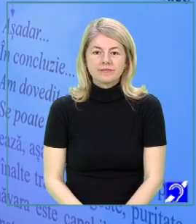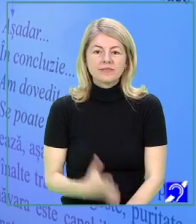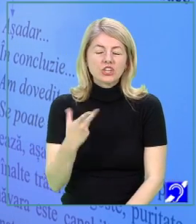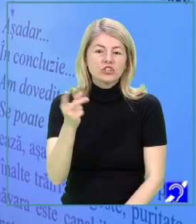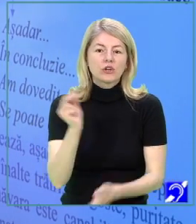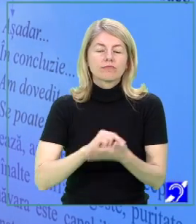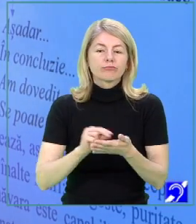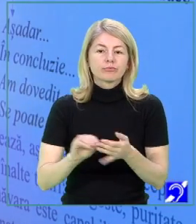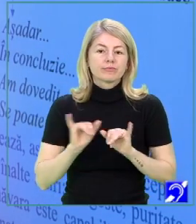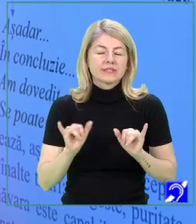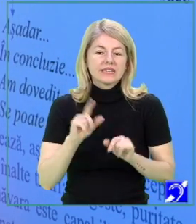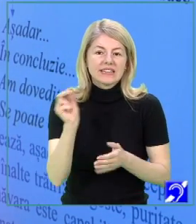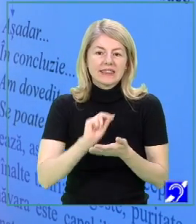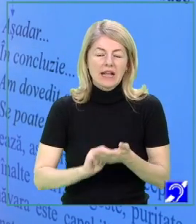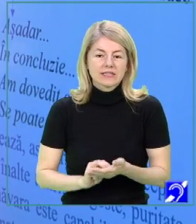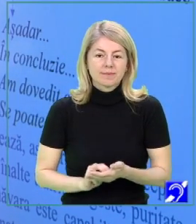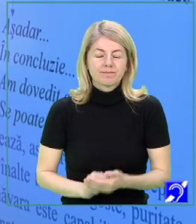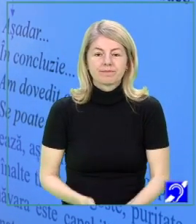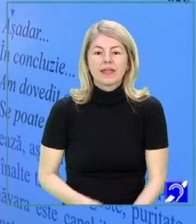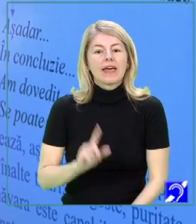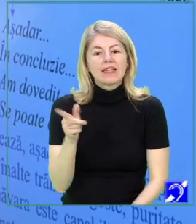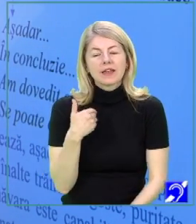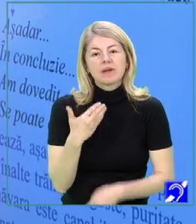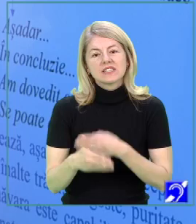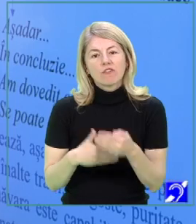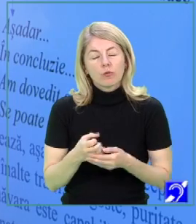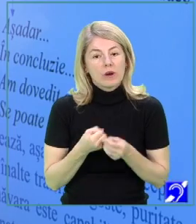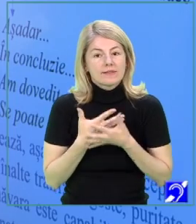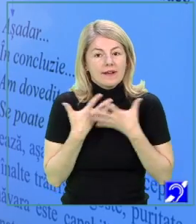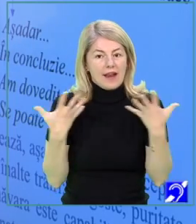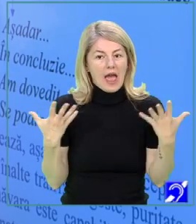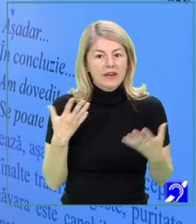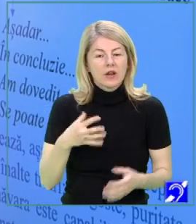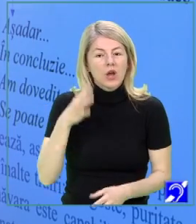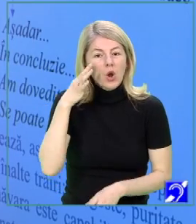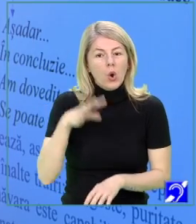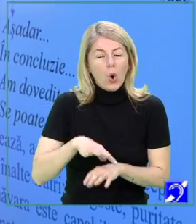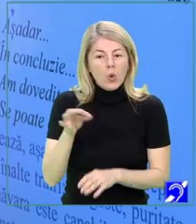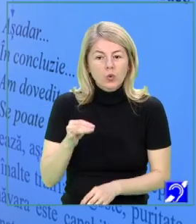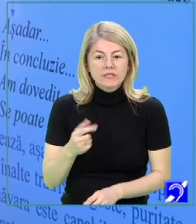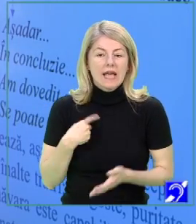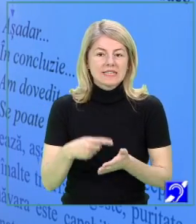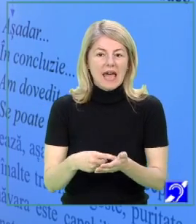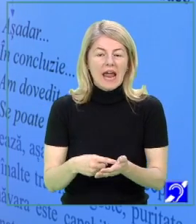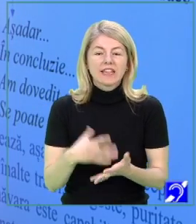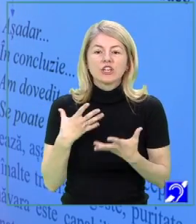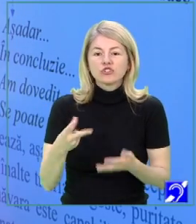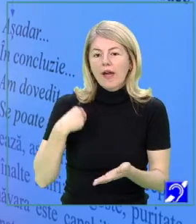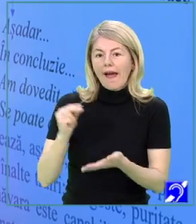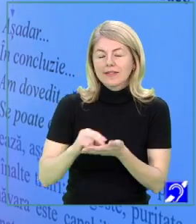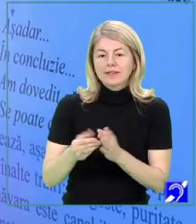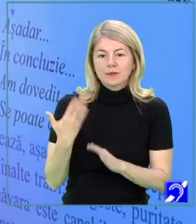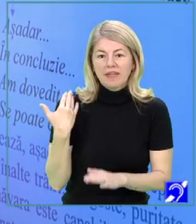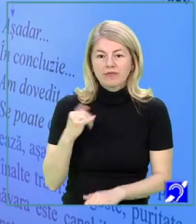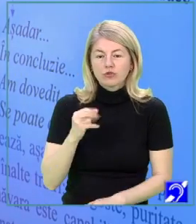dezvoltat în cuprinsul textului. Trebuie să formulați clar concluzia, să reflecte conținutul compunerii